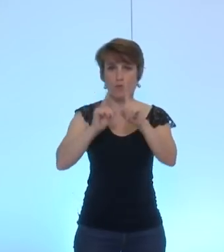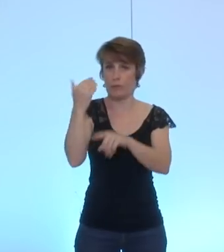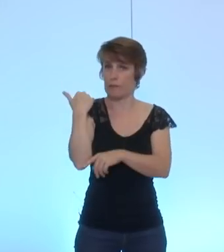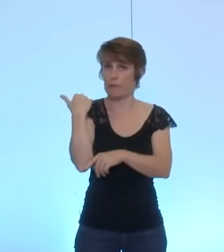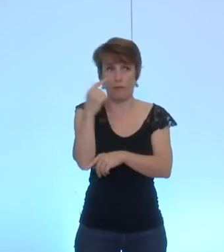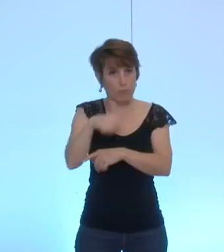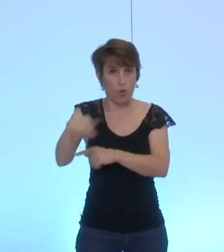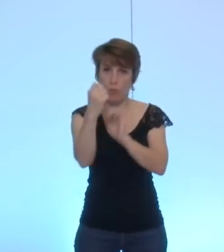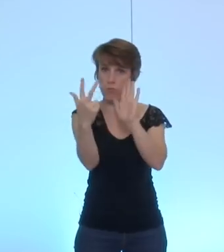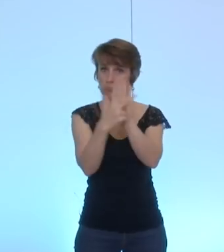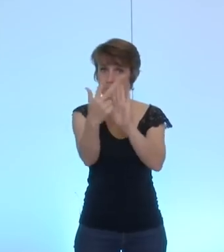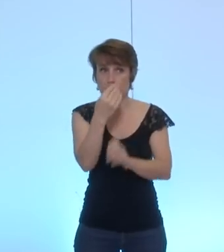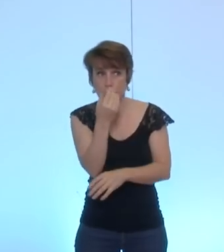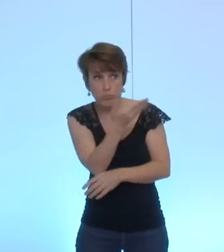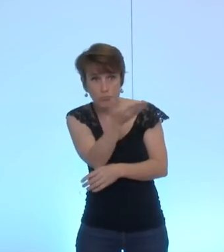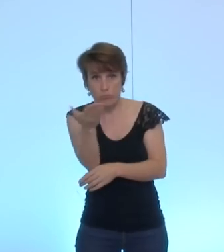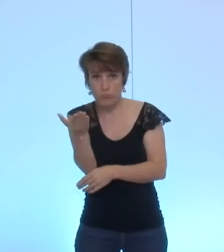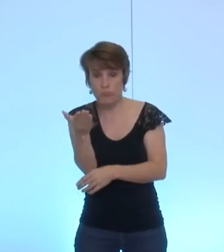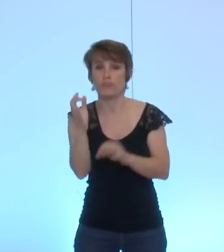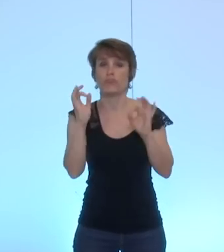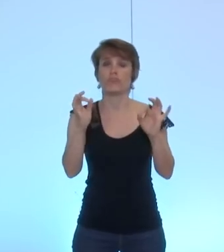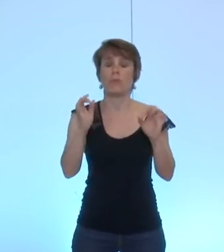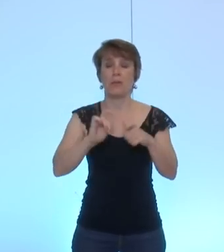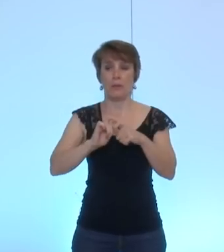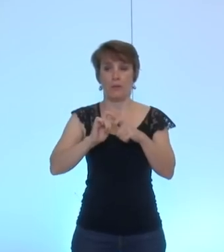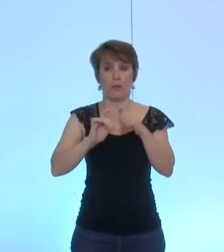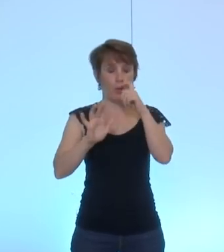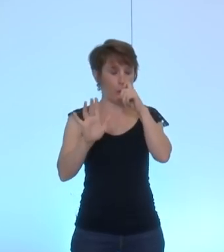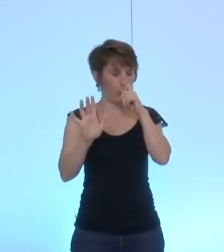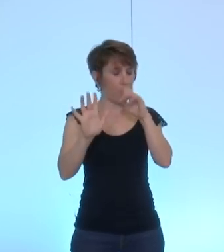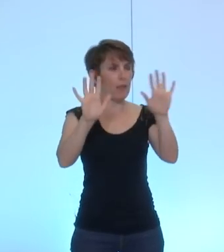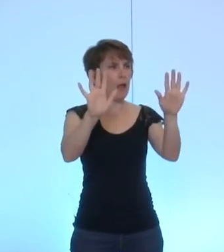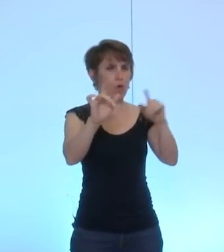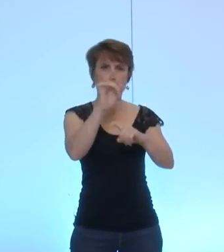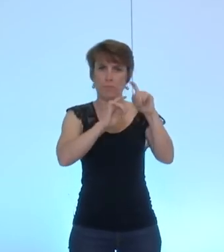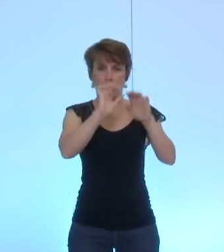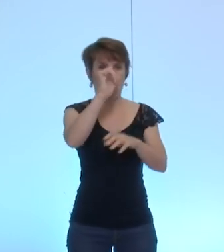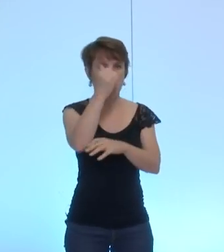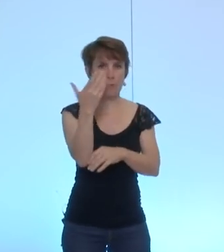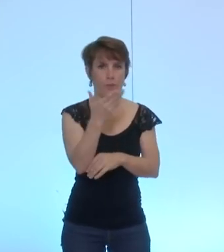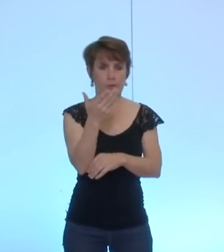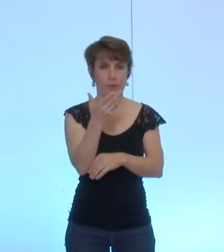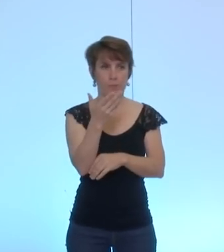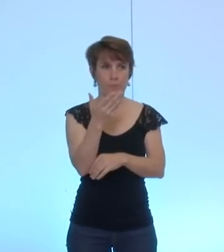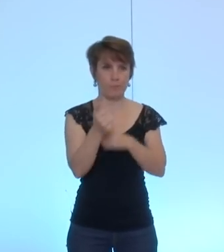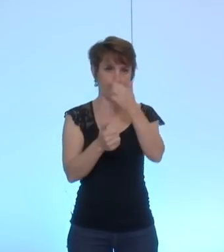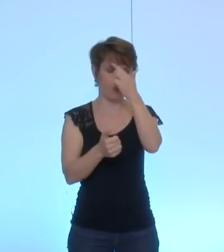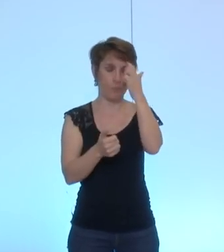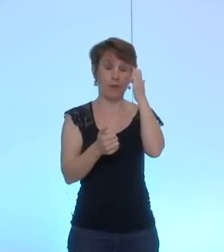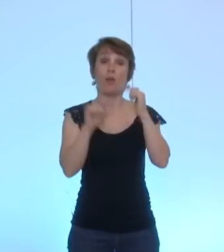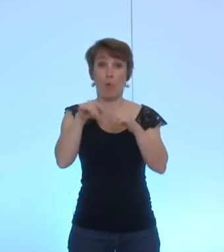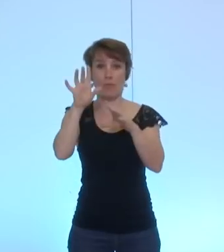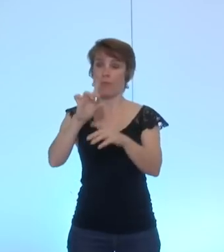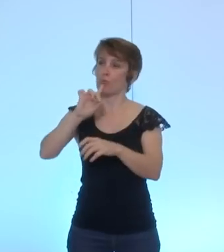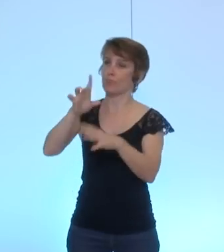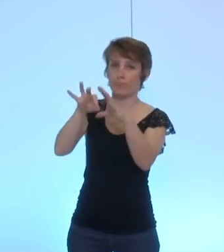Et donc, nous en arrivons au rendu... Non, vais d'abord faire élire le secrétaire